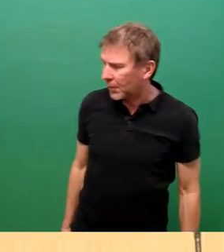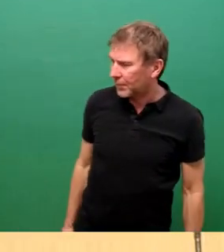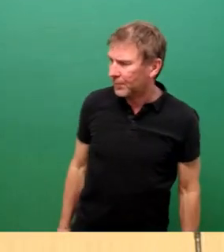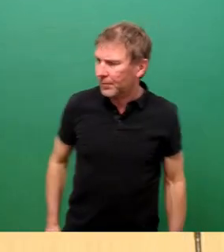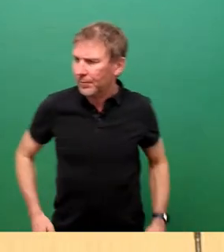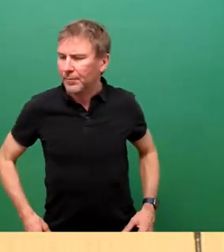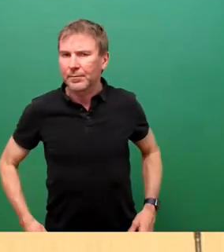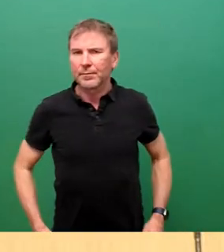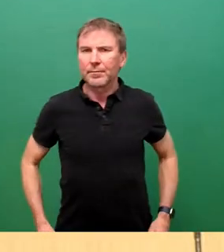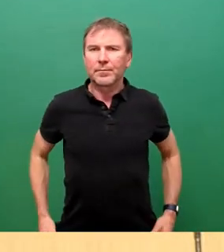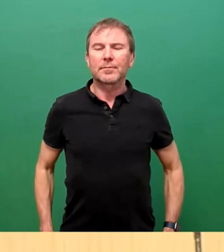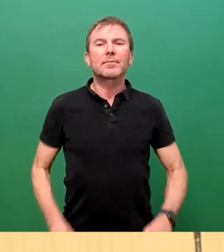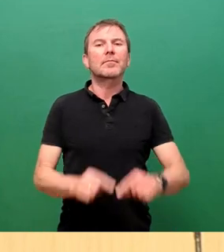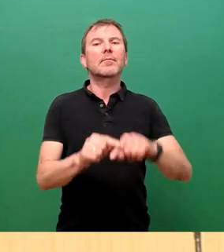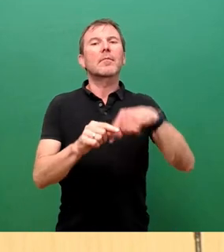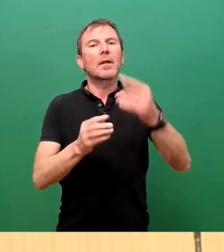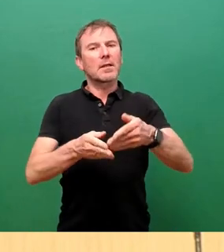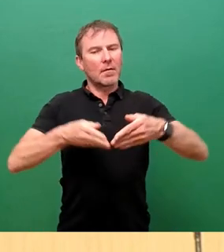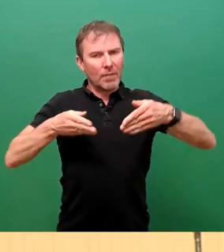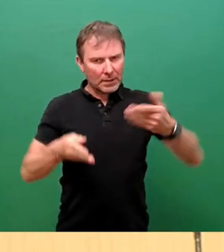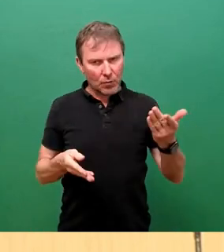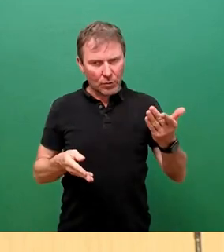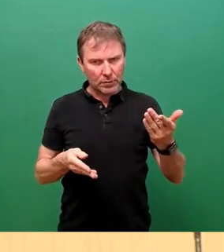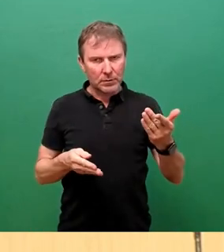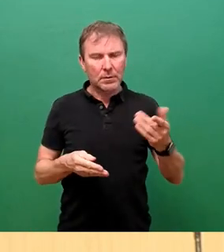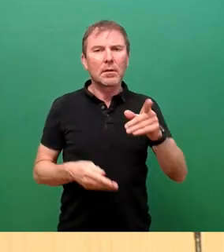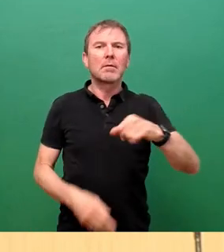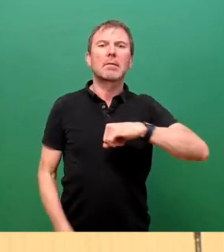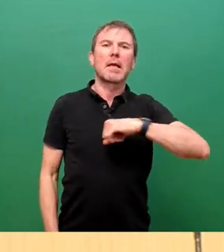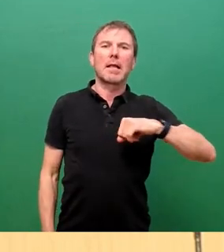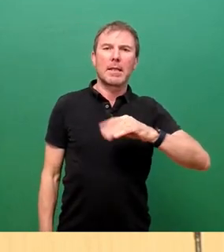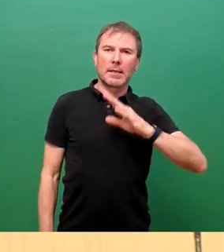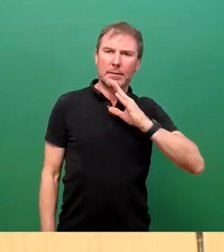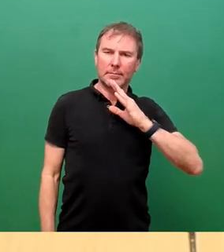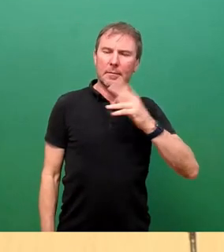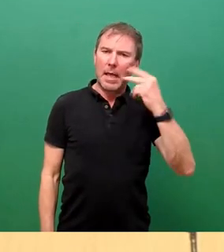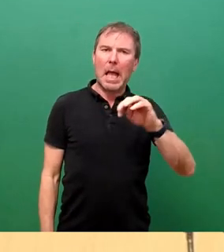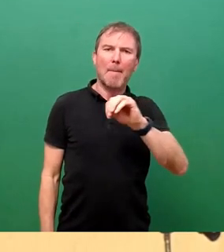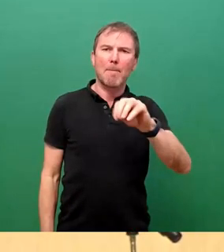Als nächste Fraktion ist Fraktion Die Linke an der Reihe. Herr Mathis, bitte schön.